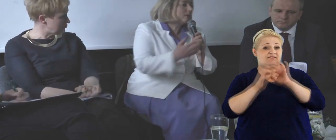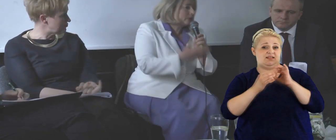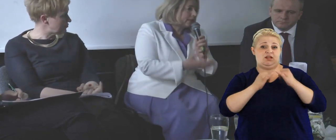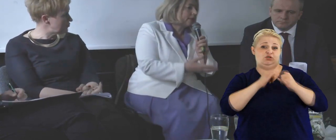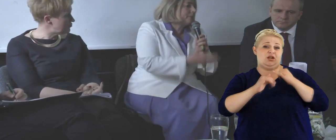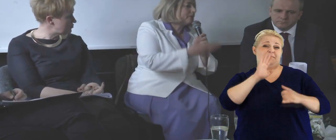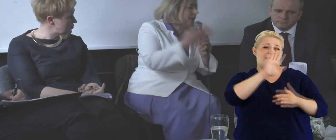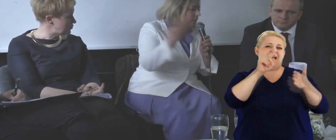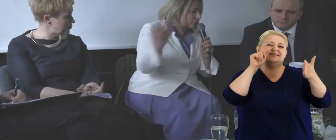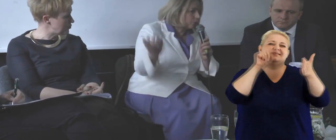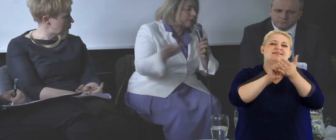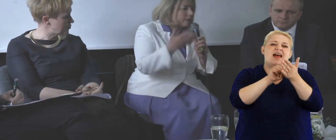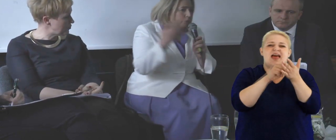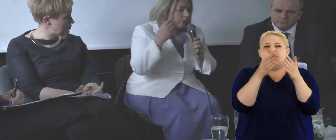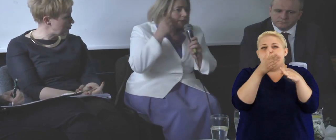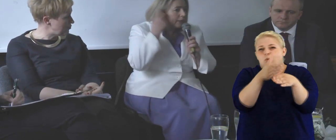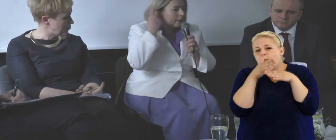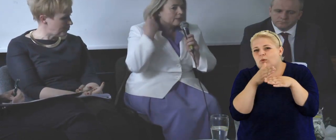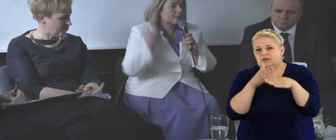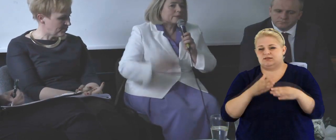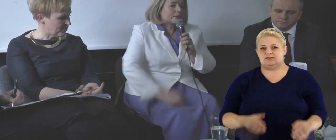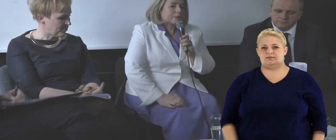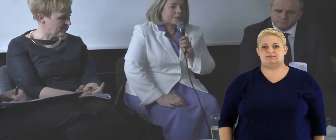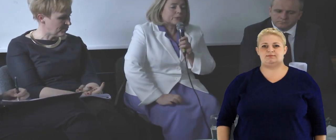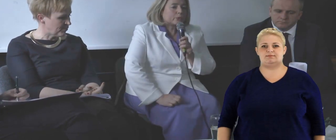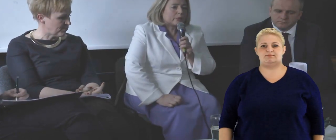jeżeli mają cele, prawda, które, które,